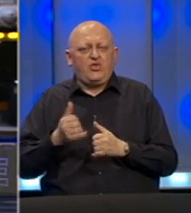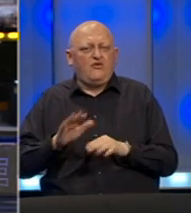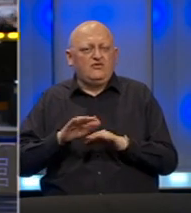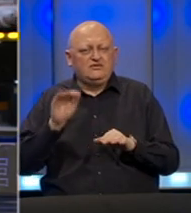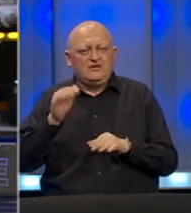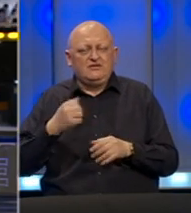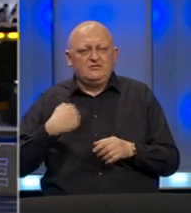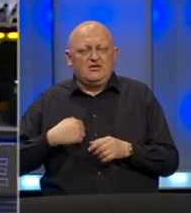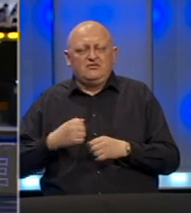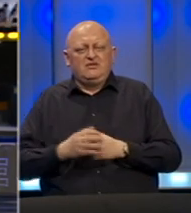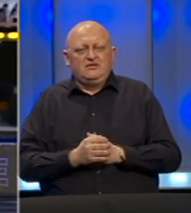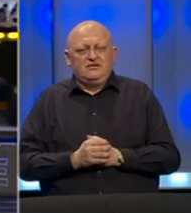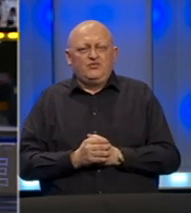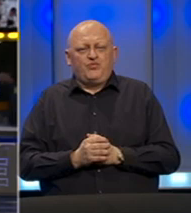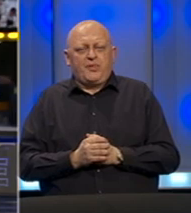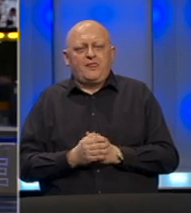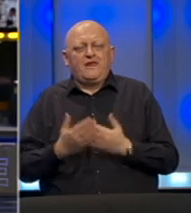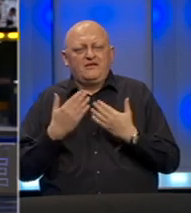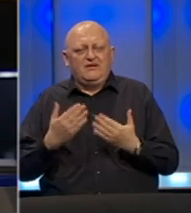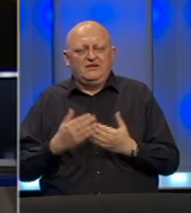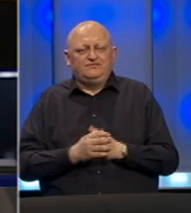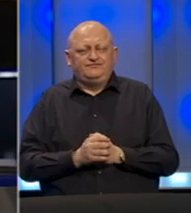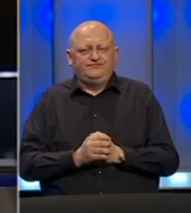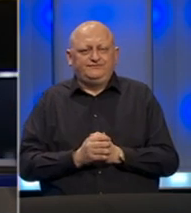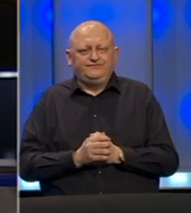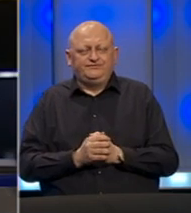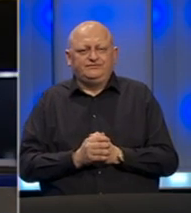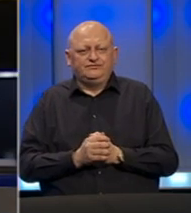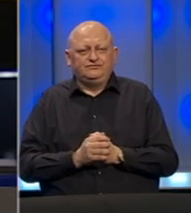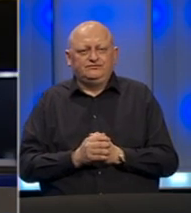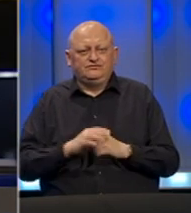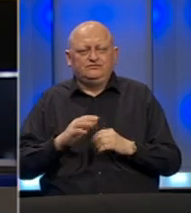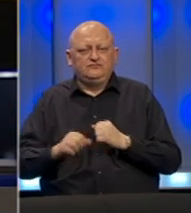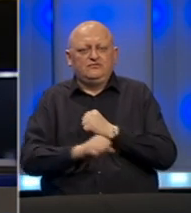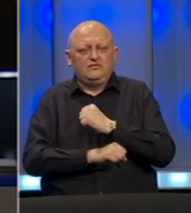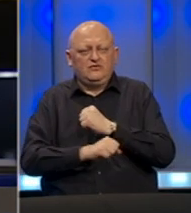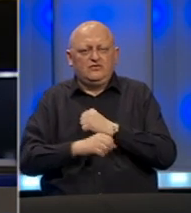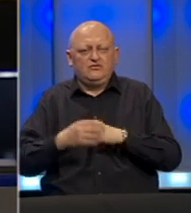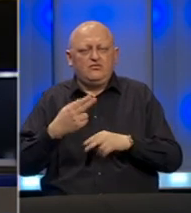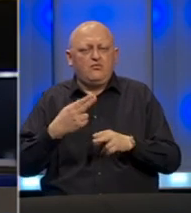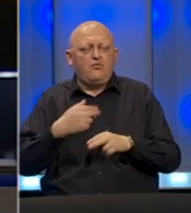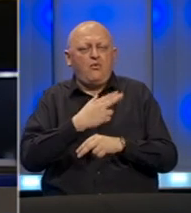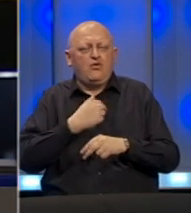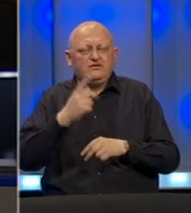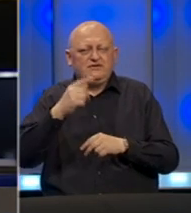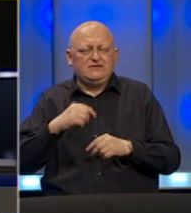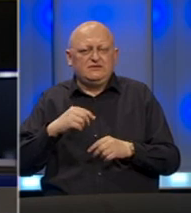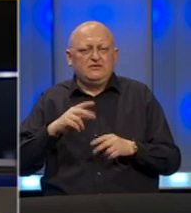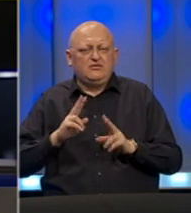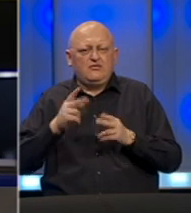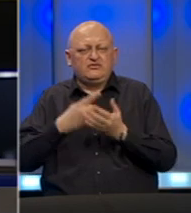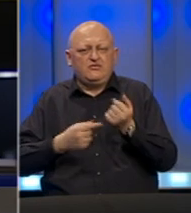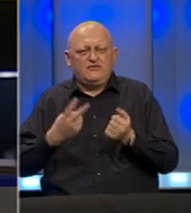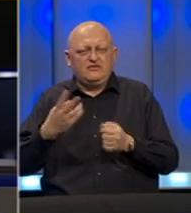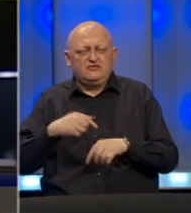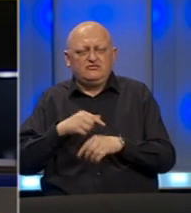ovo javljanje izbanja Luke. Hvala Dijana. U Sveučilišnoj kliničkoj bolnici Mostaru posljednja 24